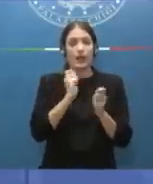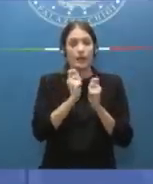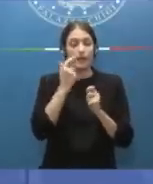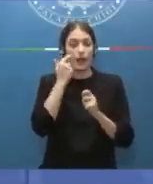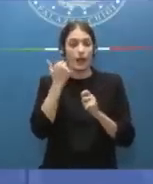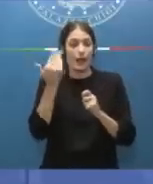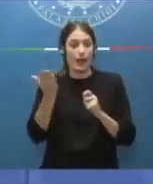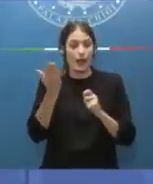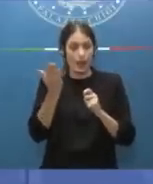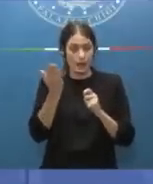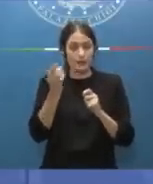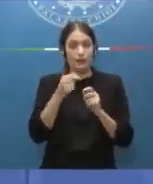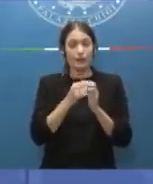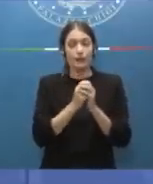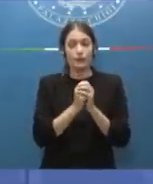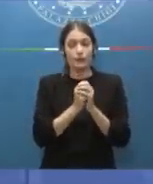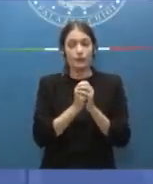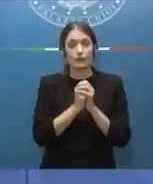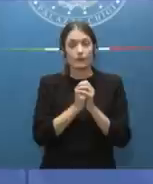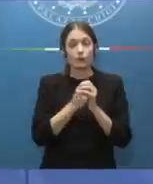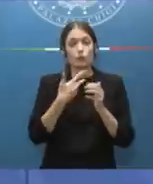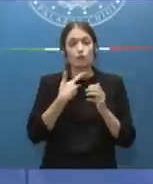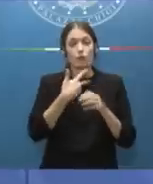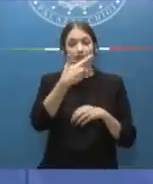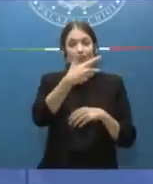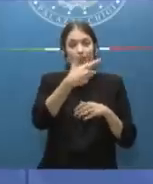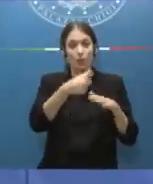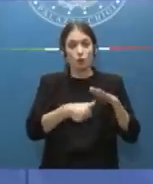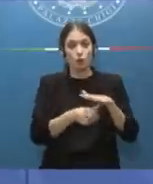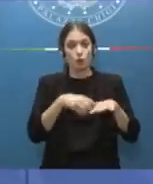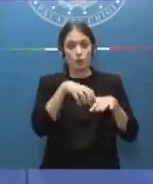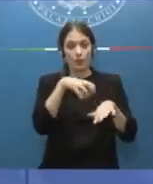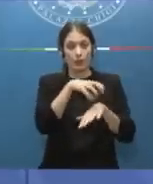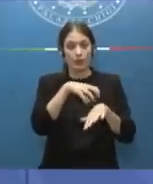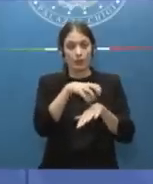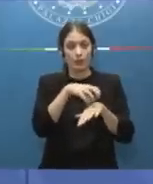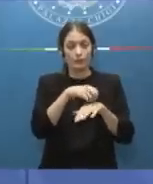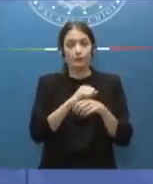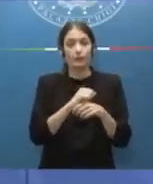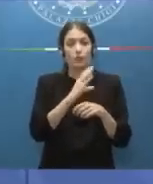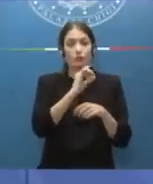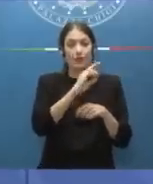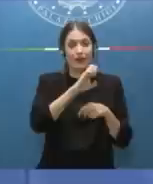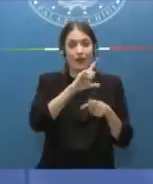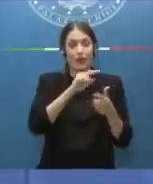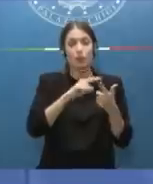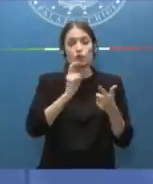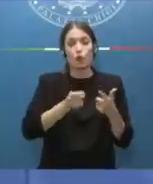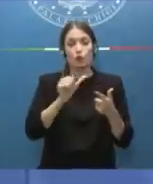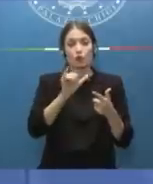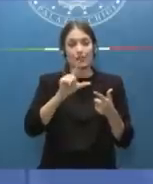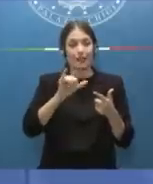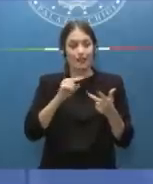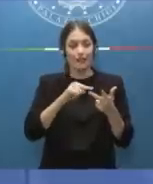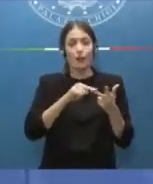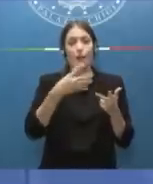Internazionale ha tre sottosegretari, che sono Edmondo Cirielli, Giorgio Silli e